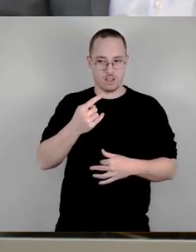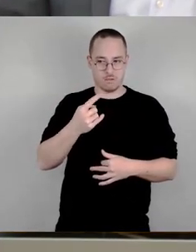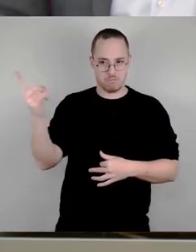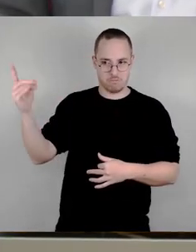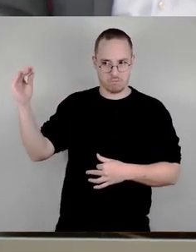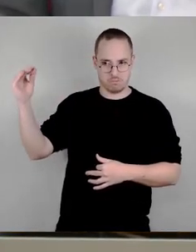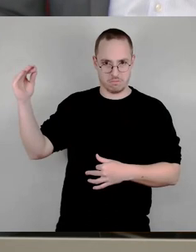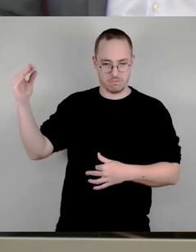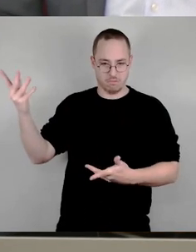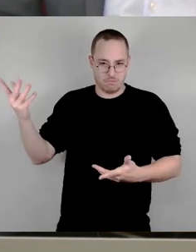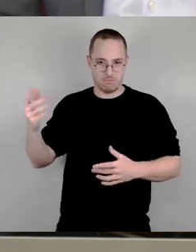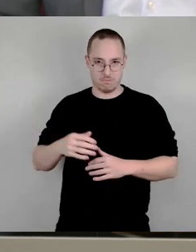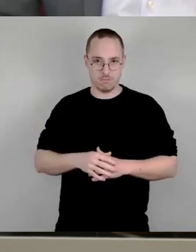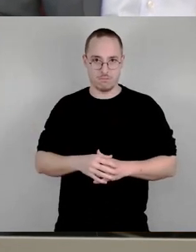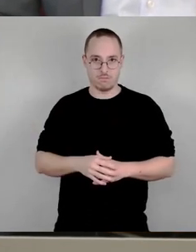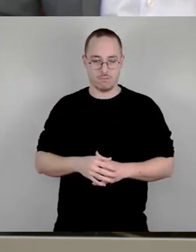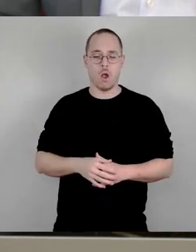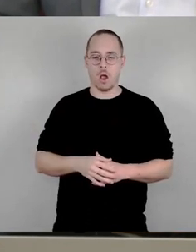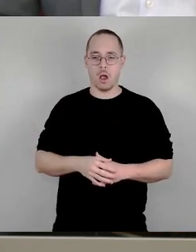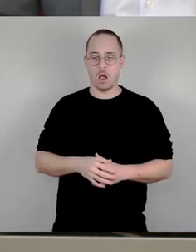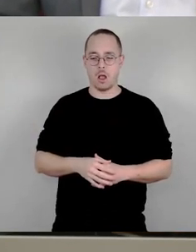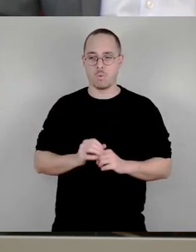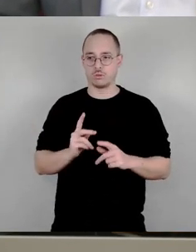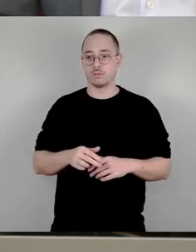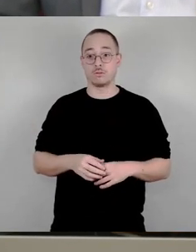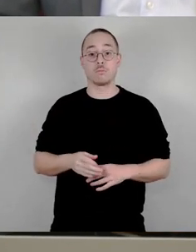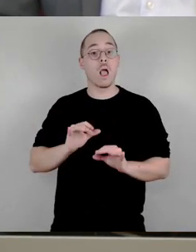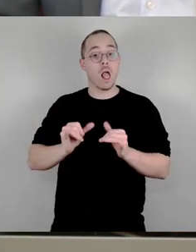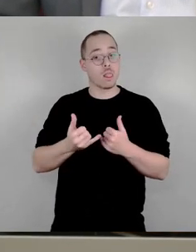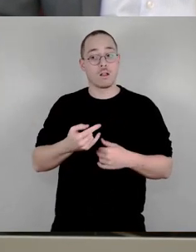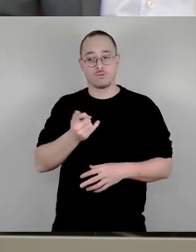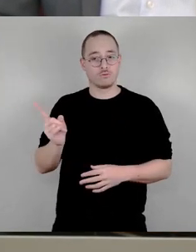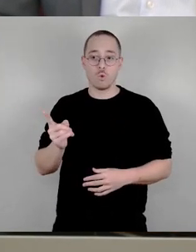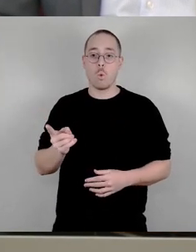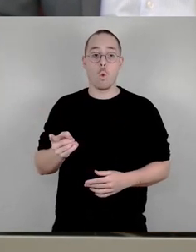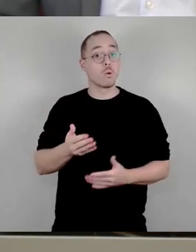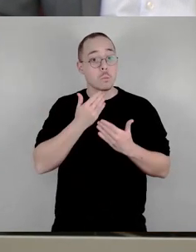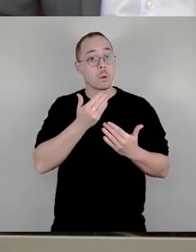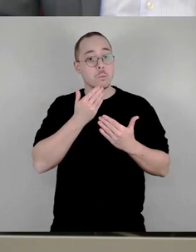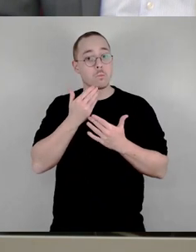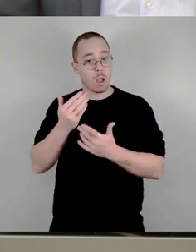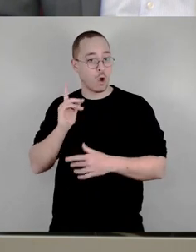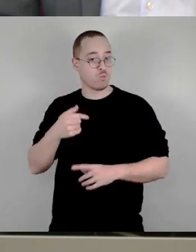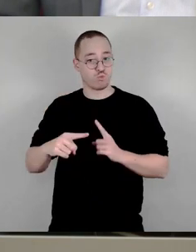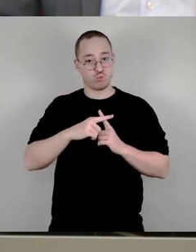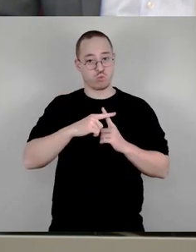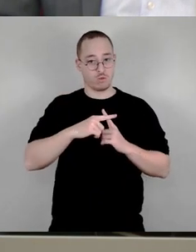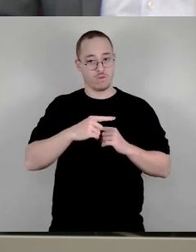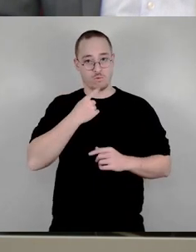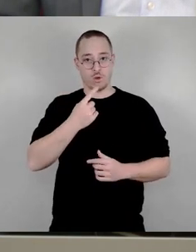Die waren sehr dankbar, dass es da stattfindet und äußern das auch positiv. Und ich sage,